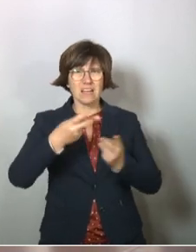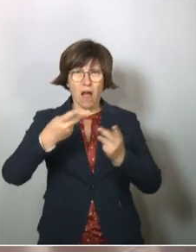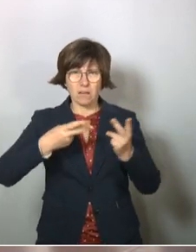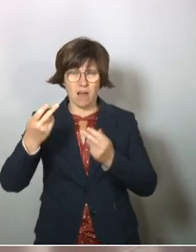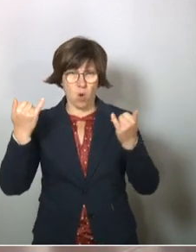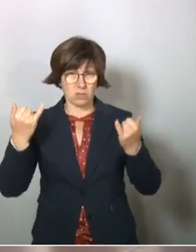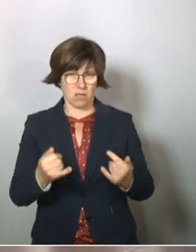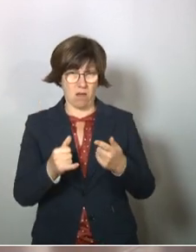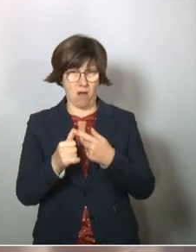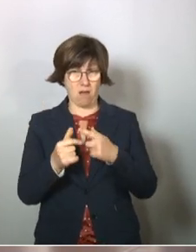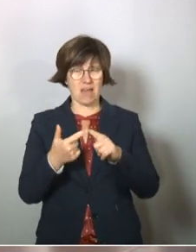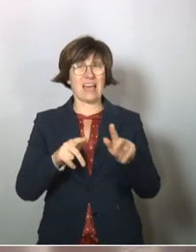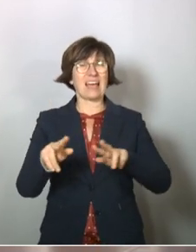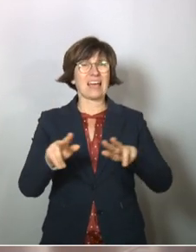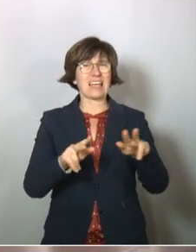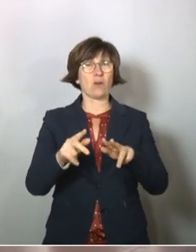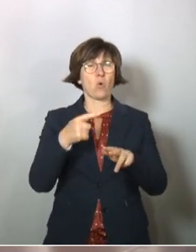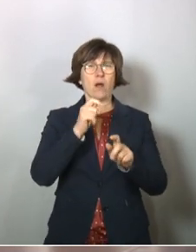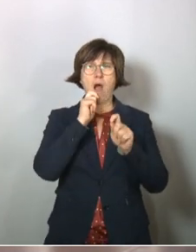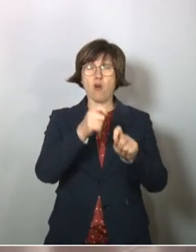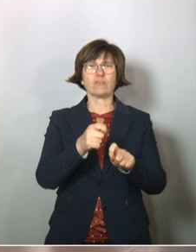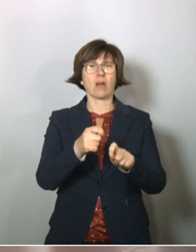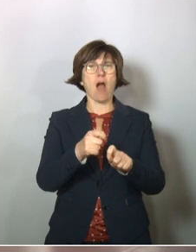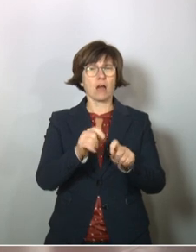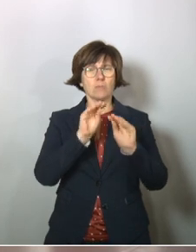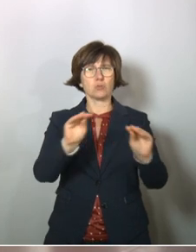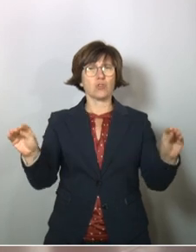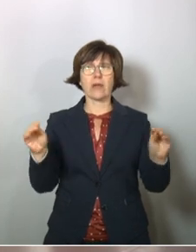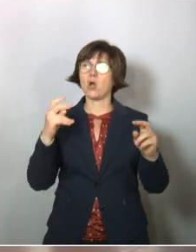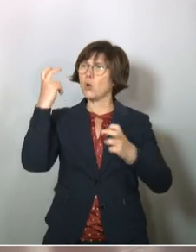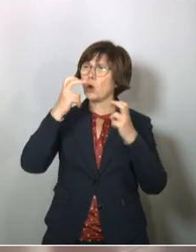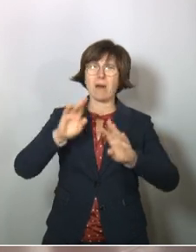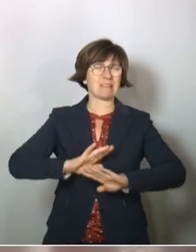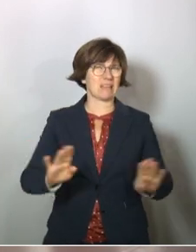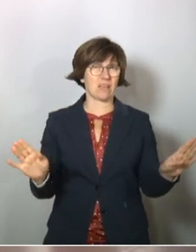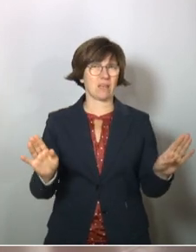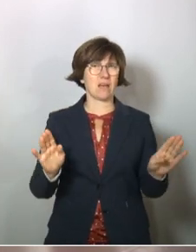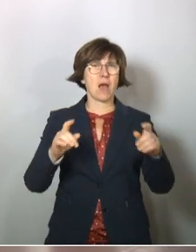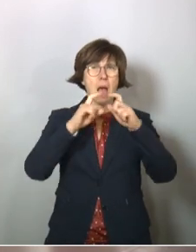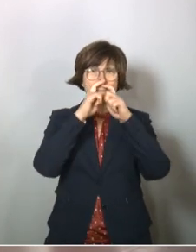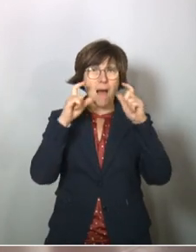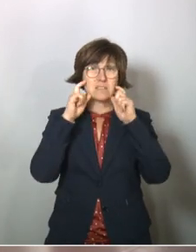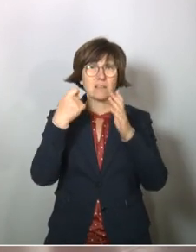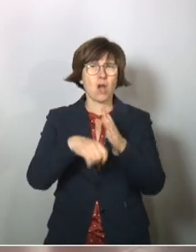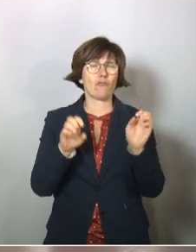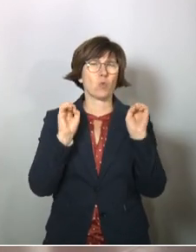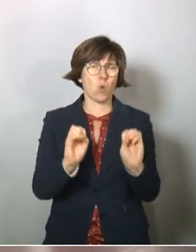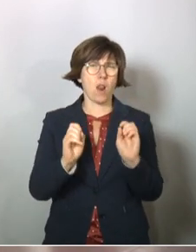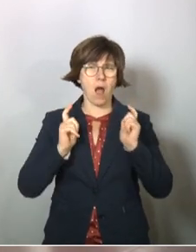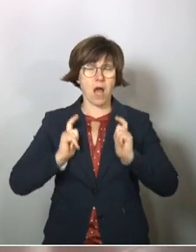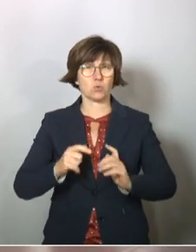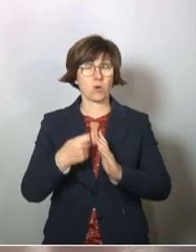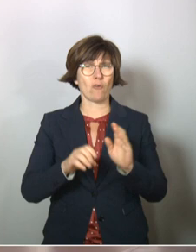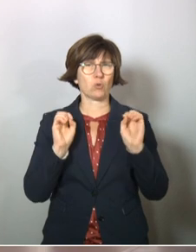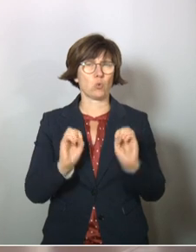benötigen. Die Regierung hatte diesen Auftrag erteilt und hat sich nicht danach gerichtet. Weder wurden Masken gekauft, noch Schutzanzüge. Es